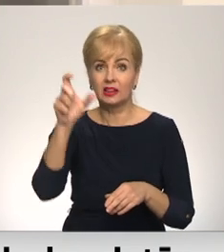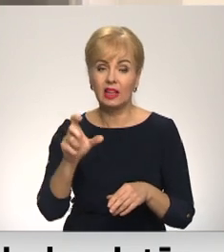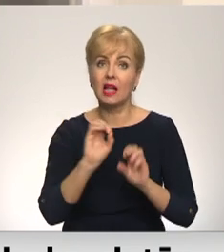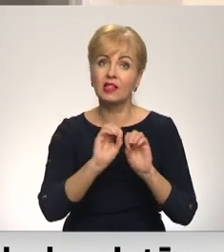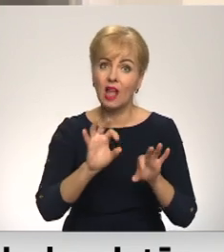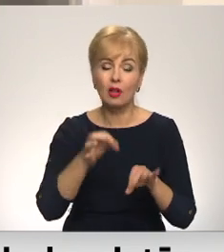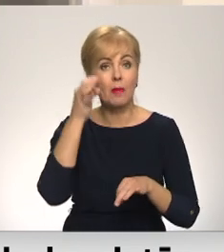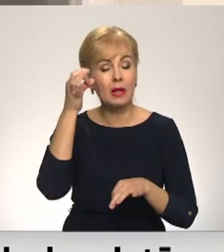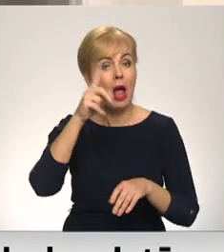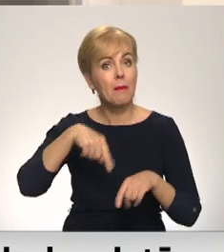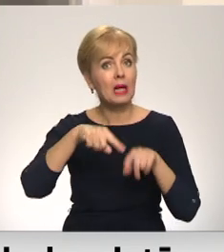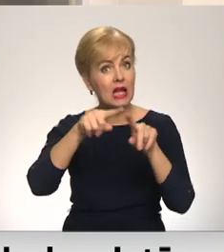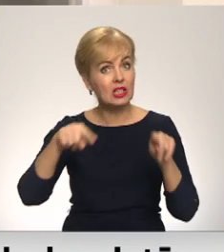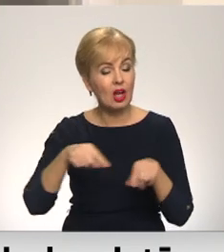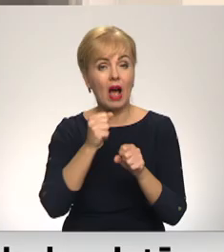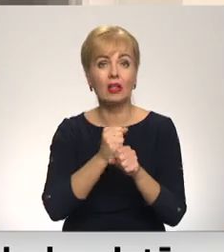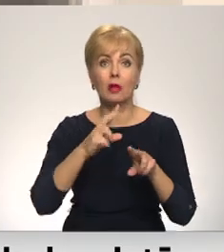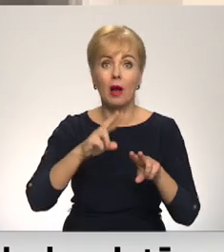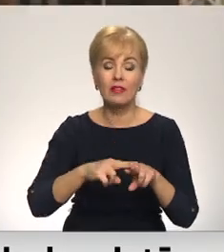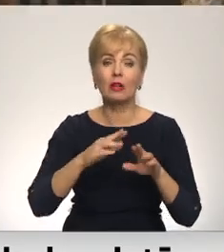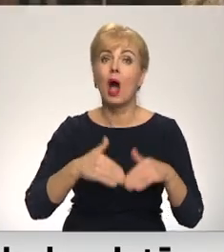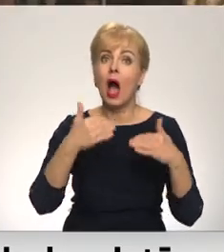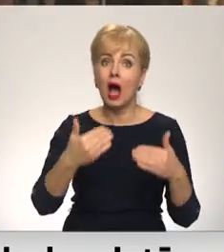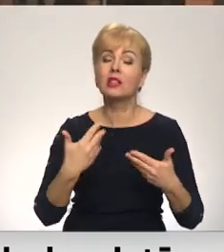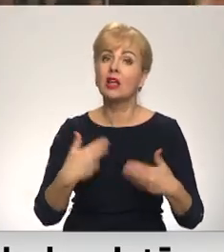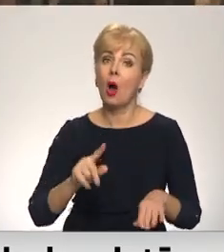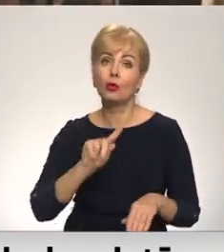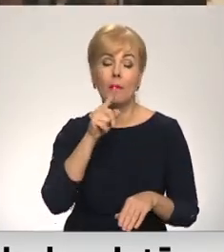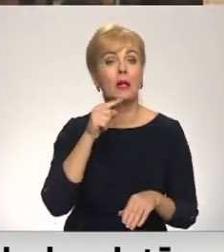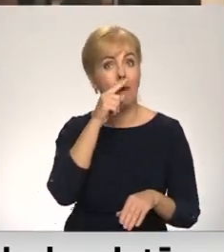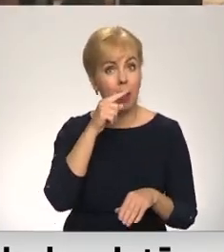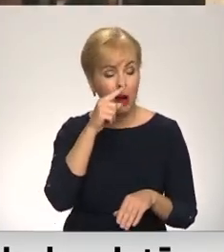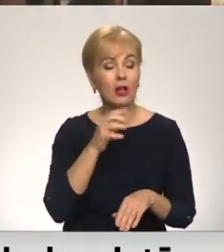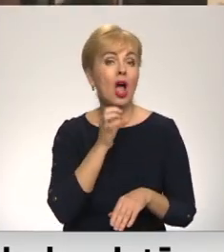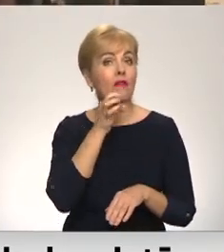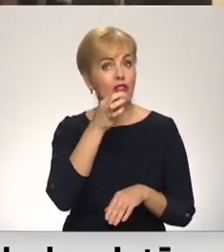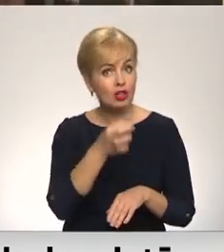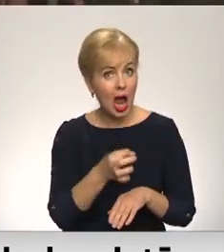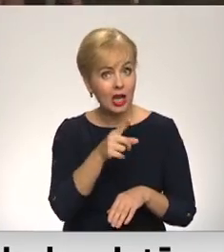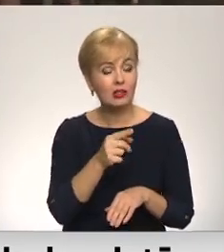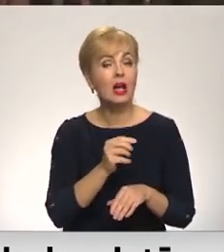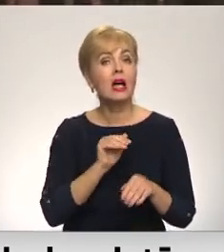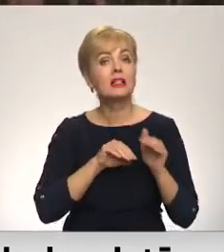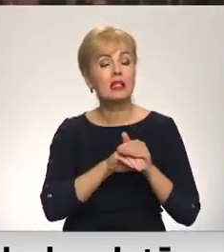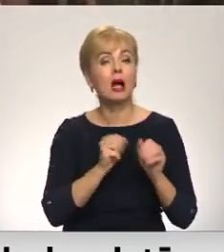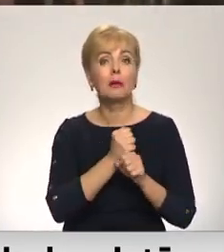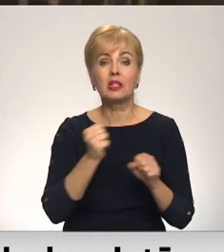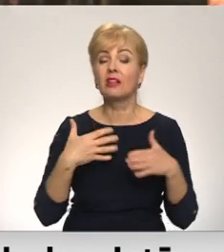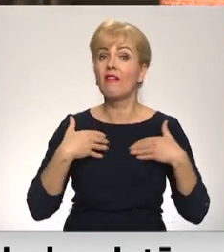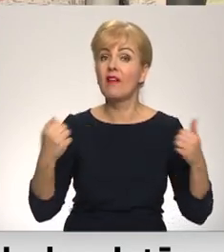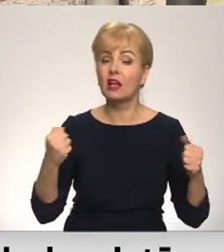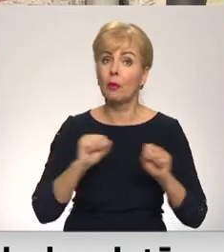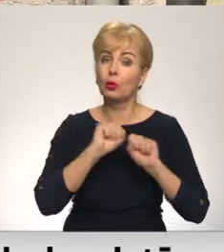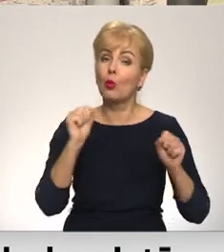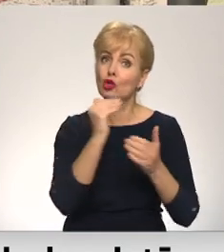prasība pēc certifikātiem darba vietā būtu atceļama jau no 1. marta. Vienlaikus viņš uzsvēra, ka ir jāsaglabās tingres epidemioloģiskās drošības